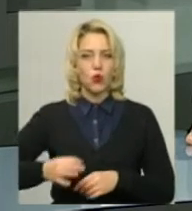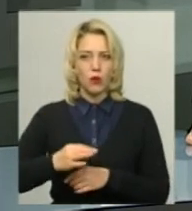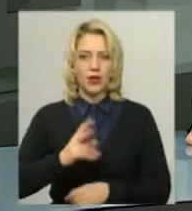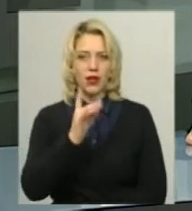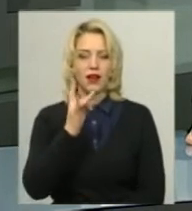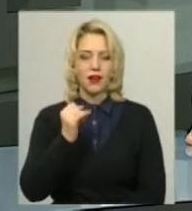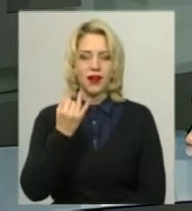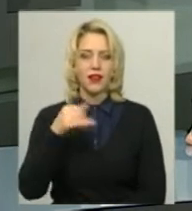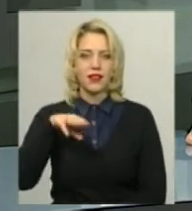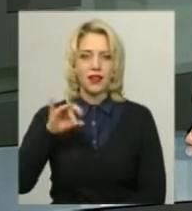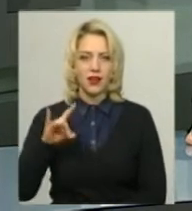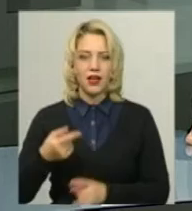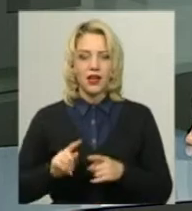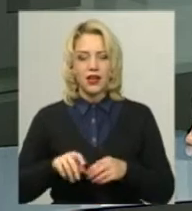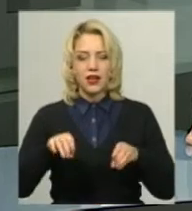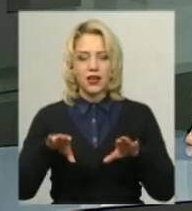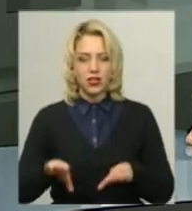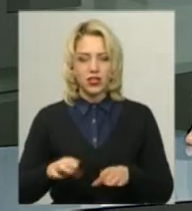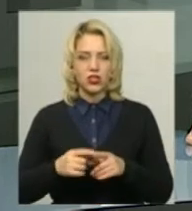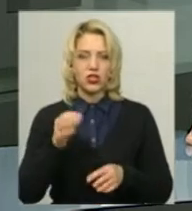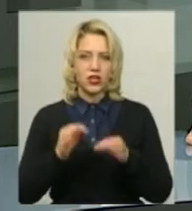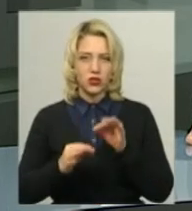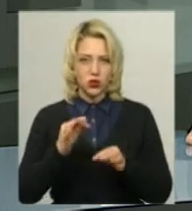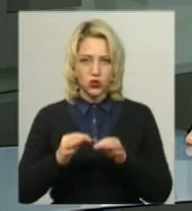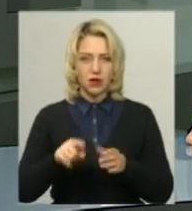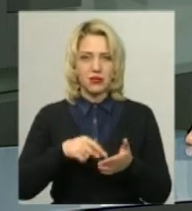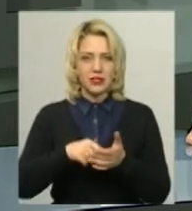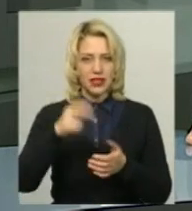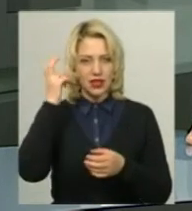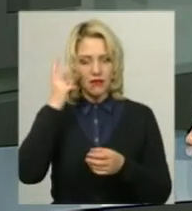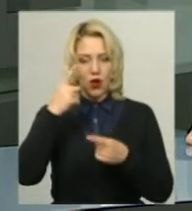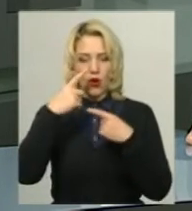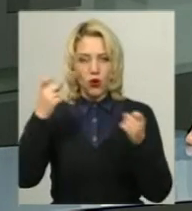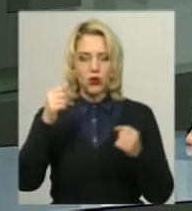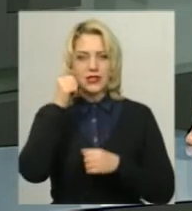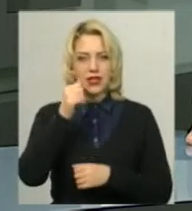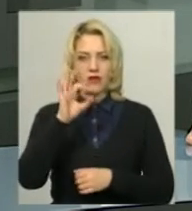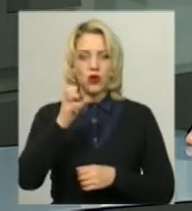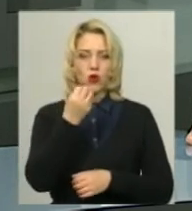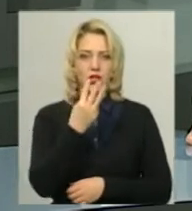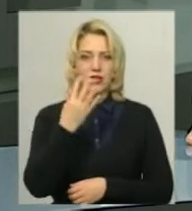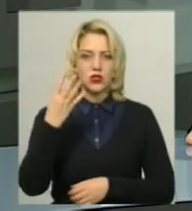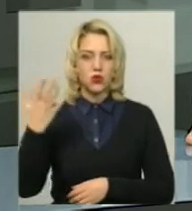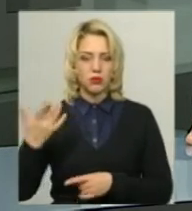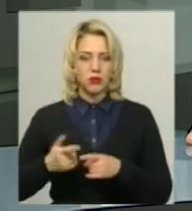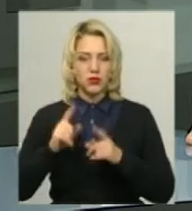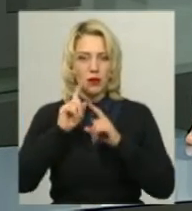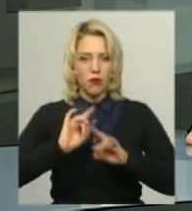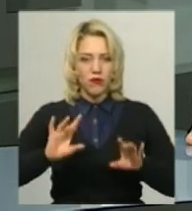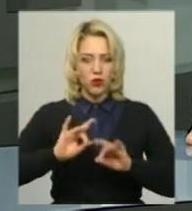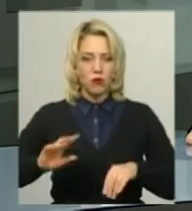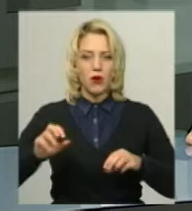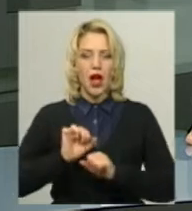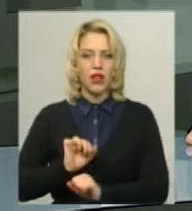Віктору Крайтеру. Рішення суддя Подільського районного суду міста Києва оголосить завтра о 13.45. Про це повідомила